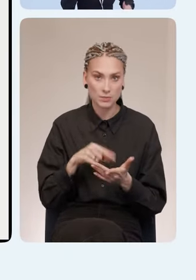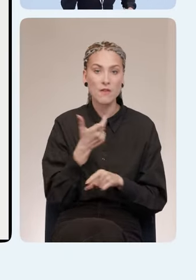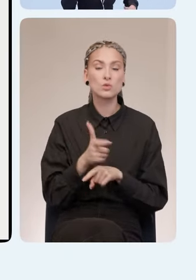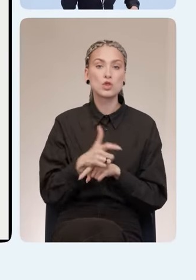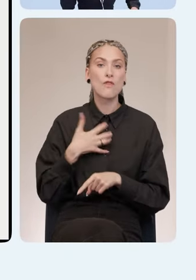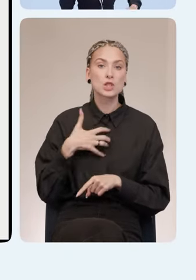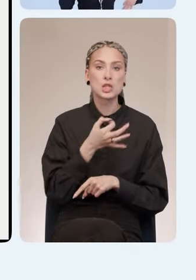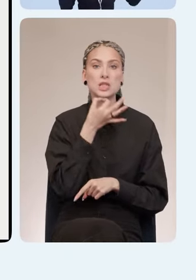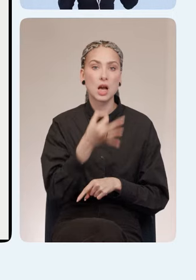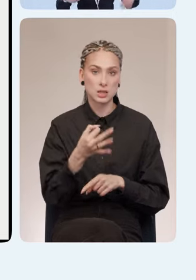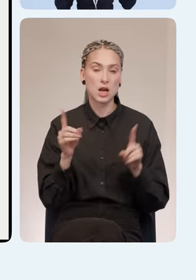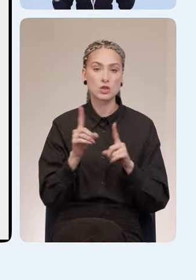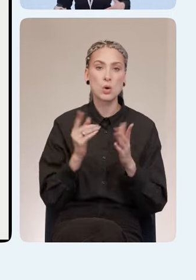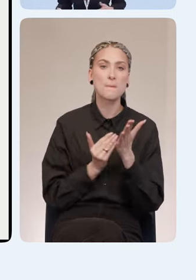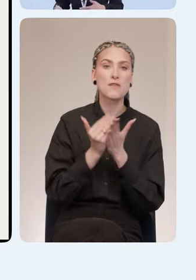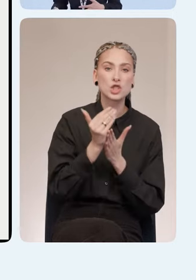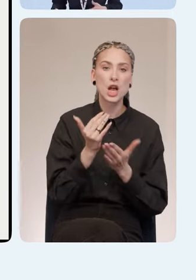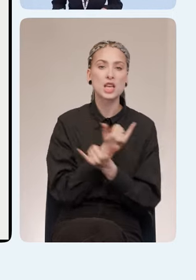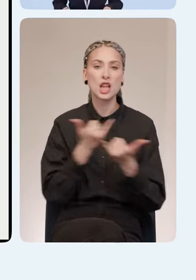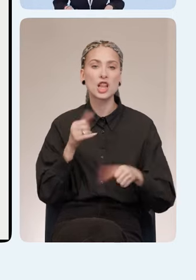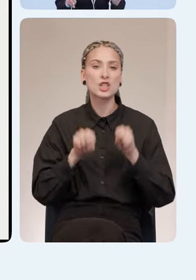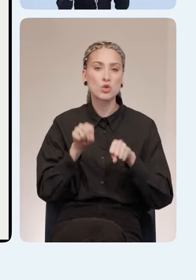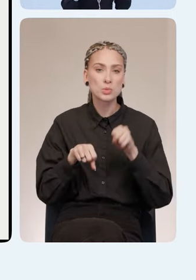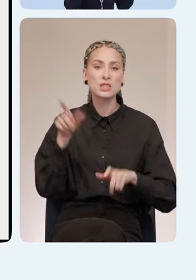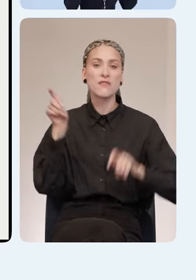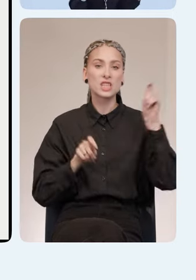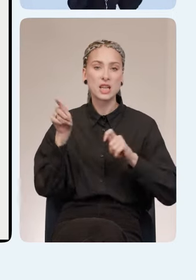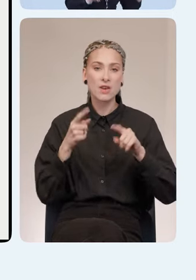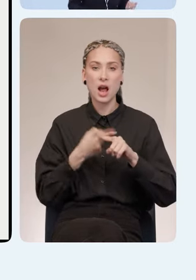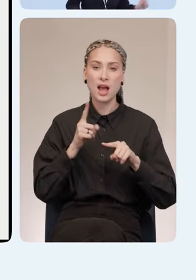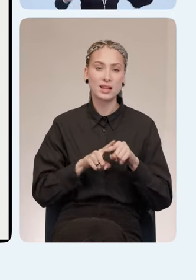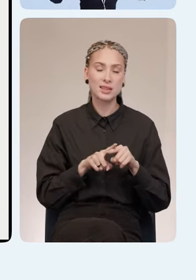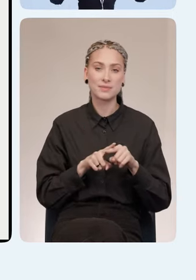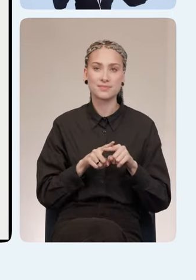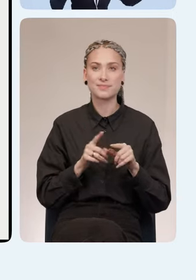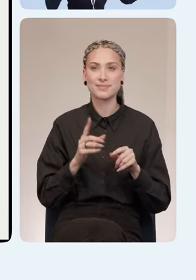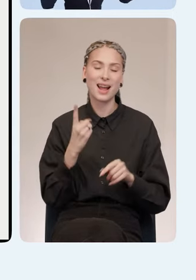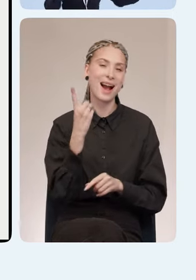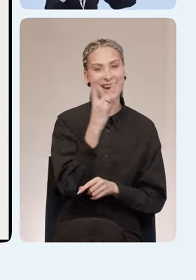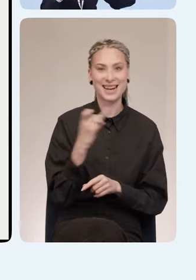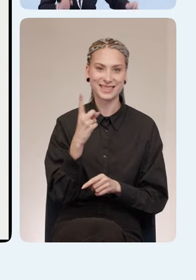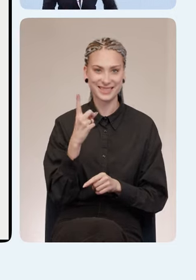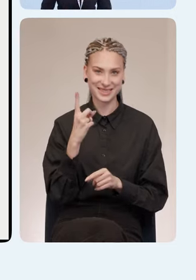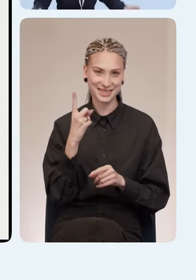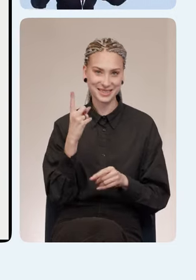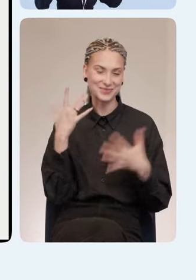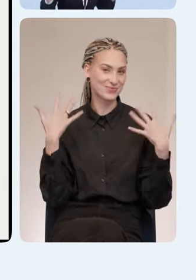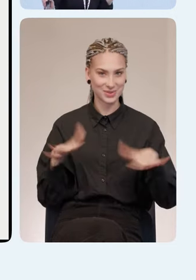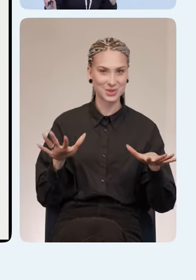сказать, что повышение доступности фестиваля – это не такая, знаете, одноразовая акция.